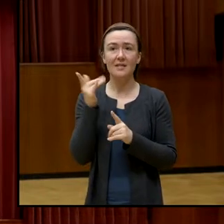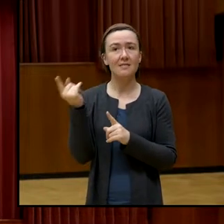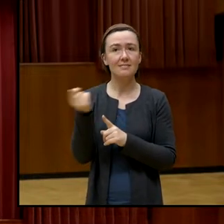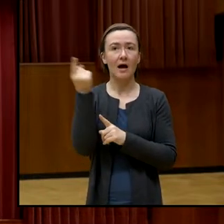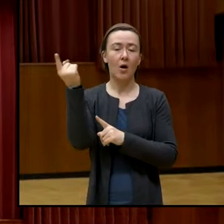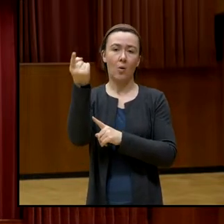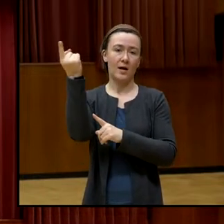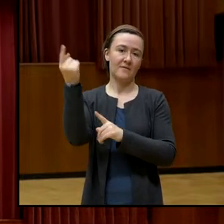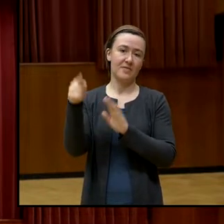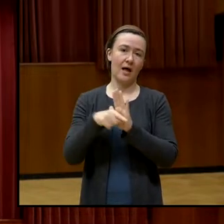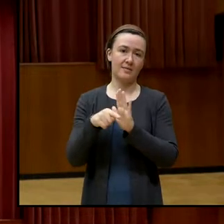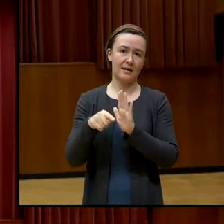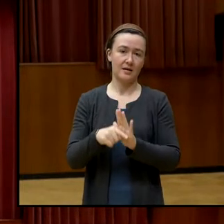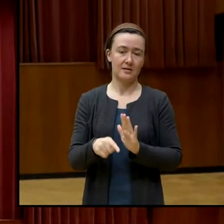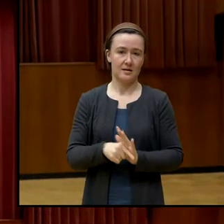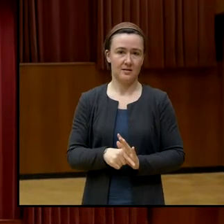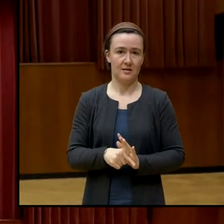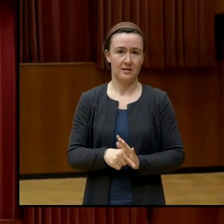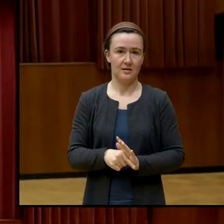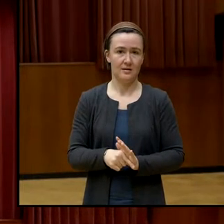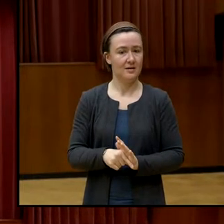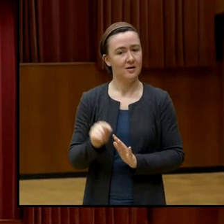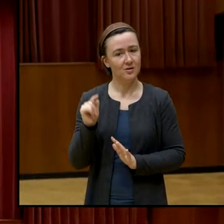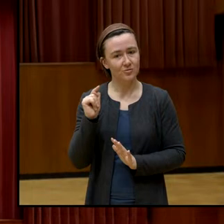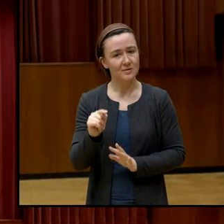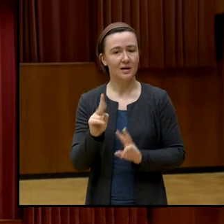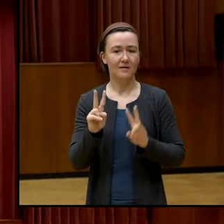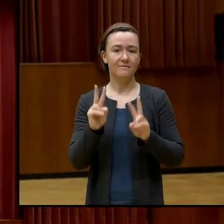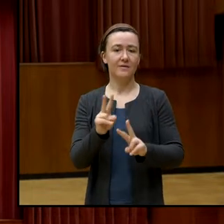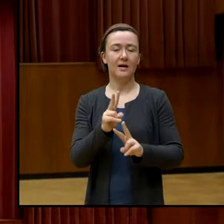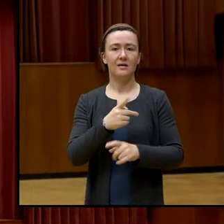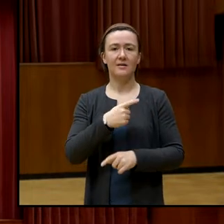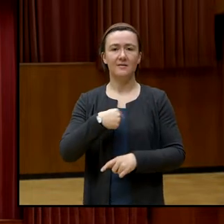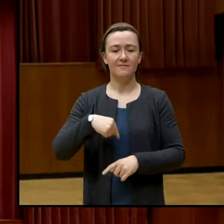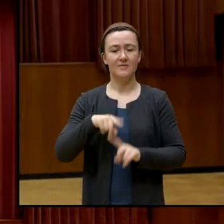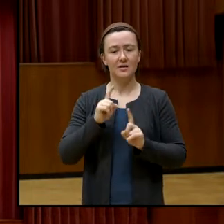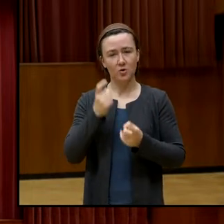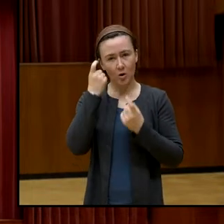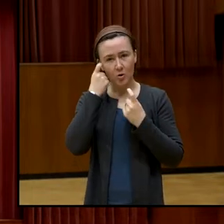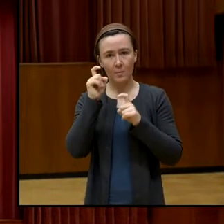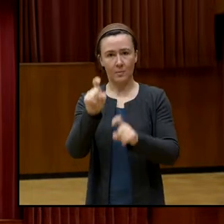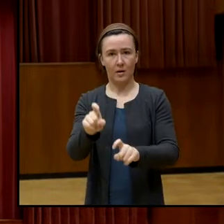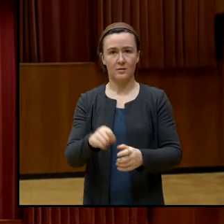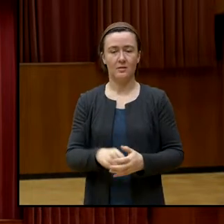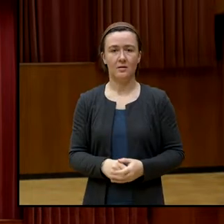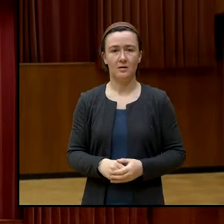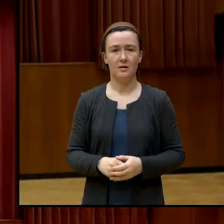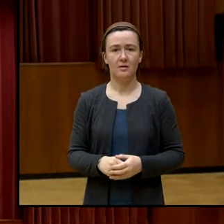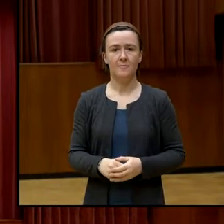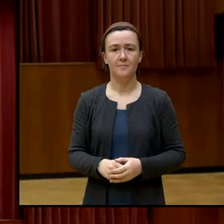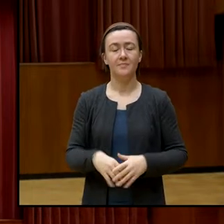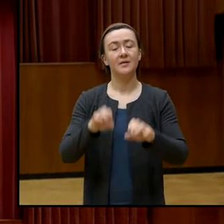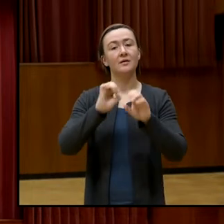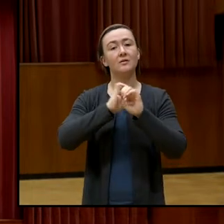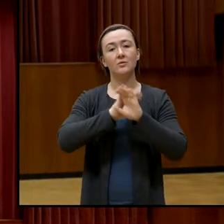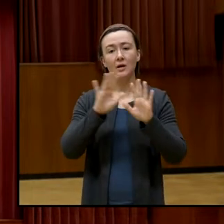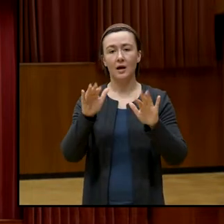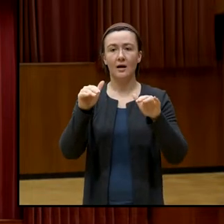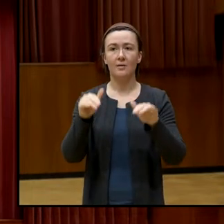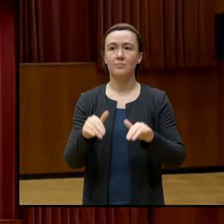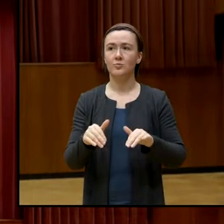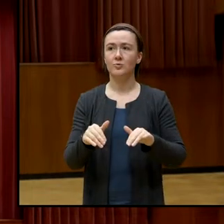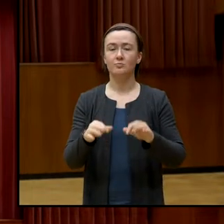erfahren und um die, da sollten wir uns darum kümmern und natürlich geht es darum, Strukturen wie die